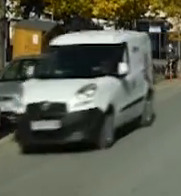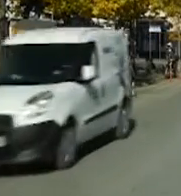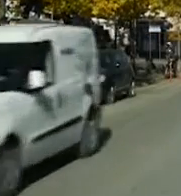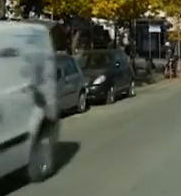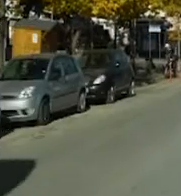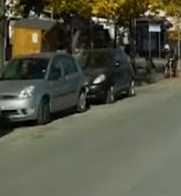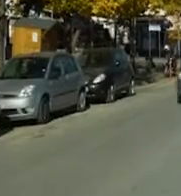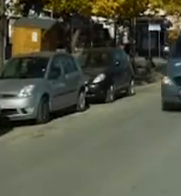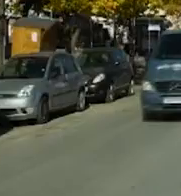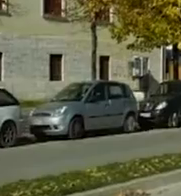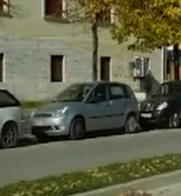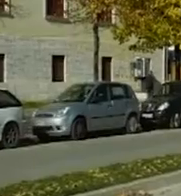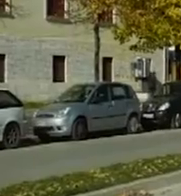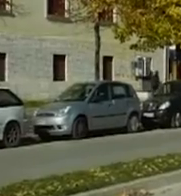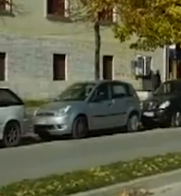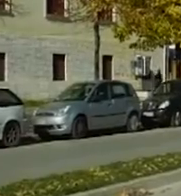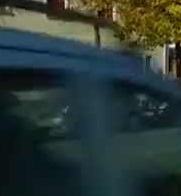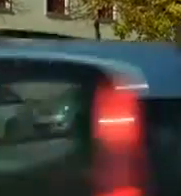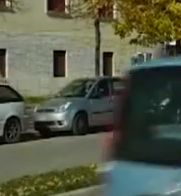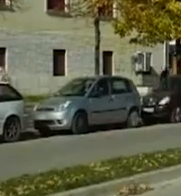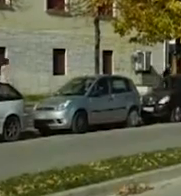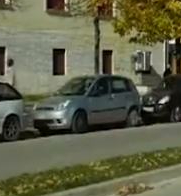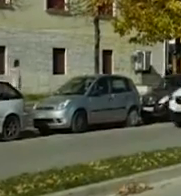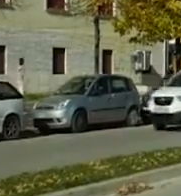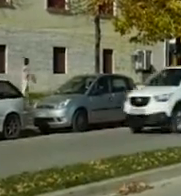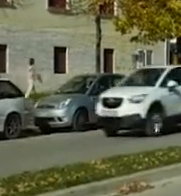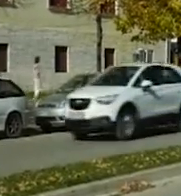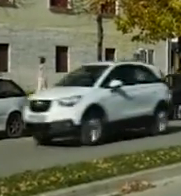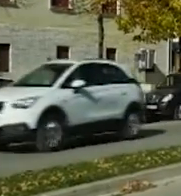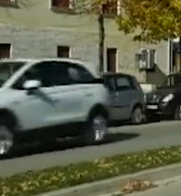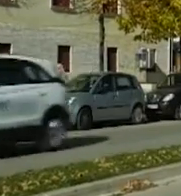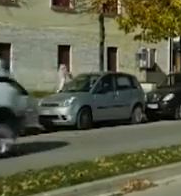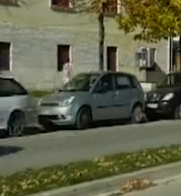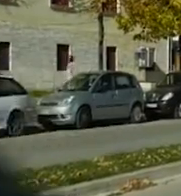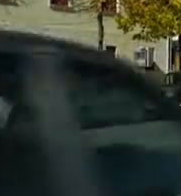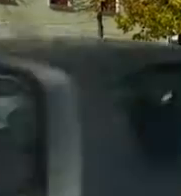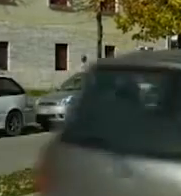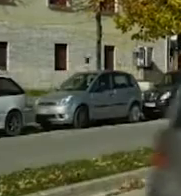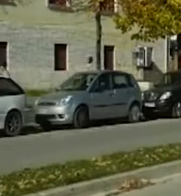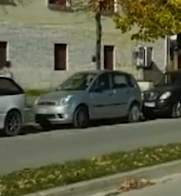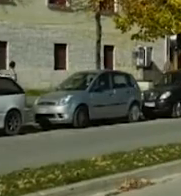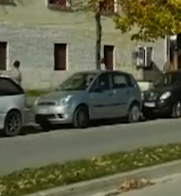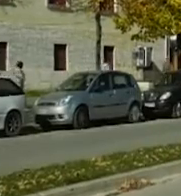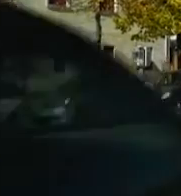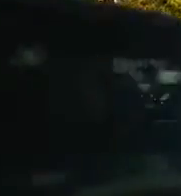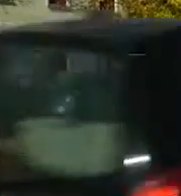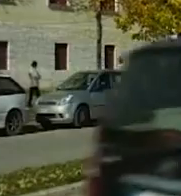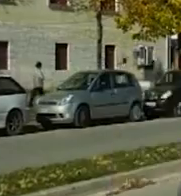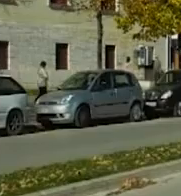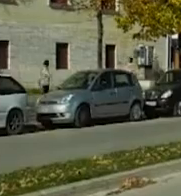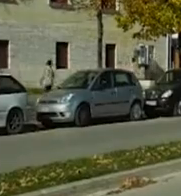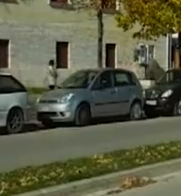Ιωαννίνων, ο κ. Χαρδαλιάς υπογράμισε πως αποδεικνύεται από το παράδειγμα της πόλης μας ότι όταν πολίτες και πολιτεία